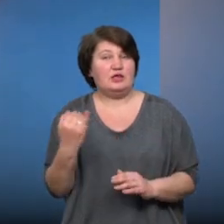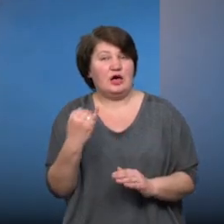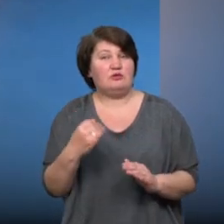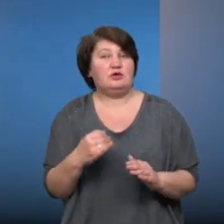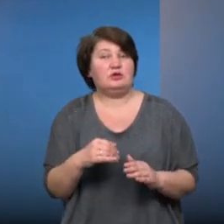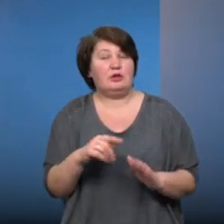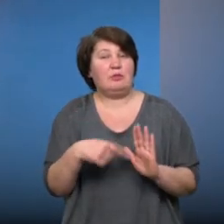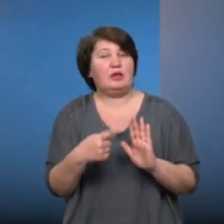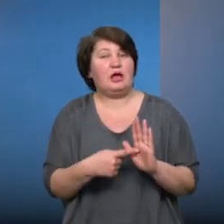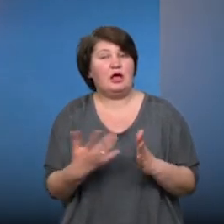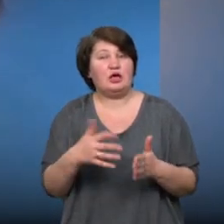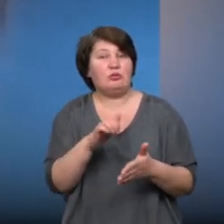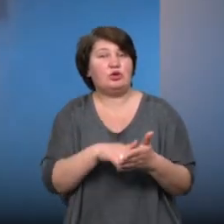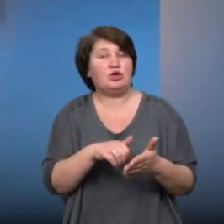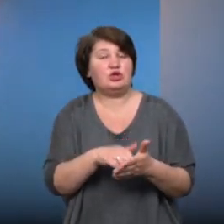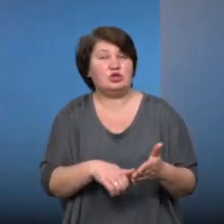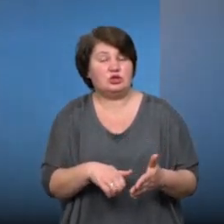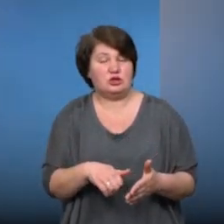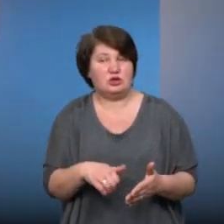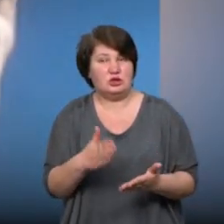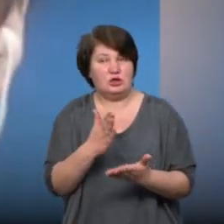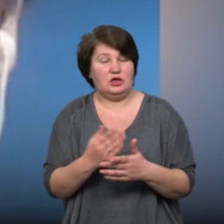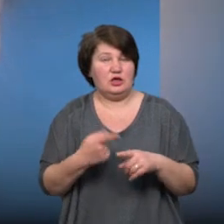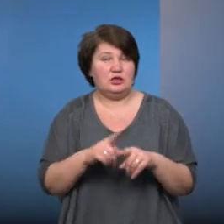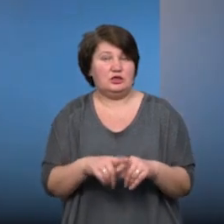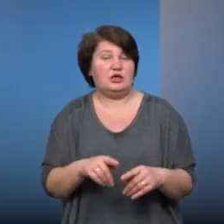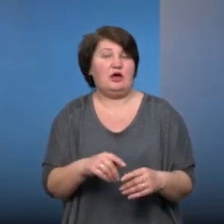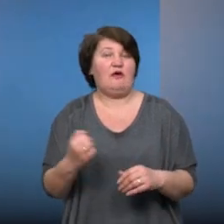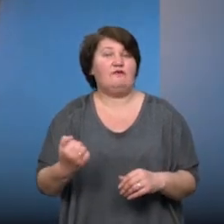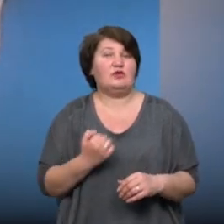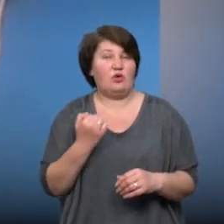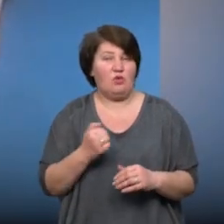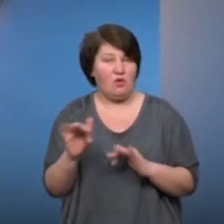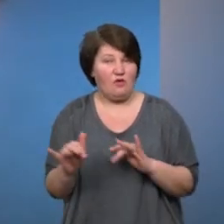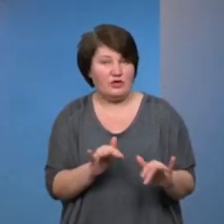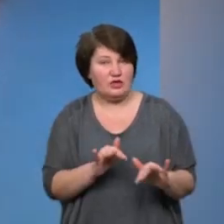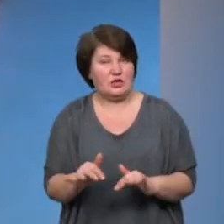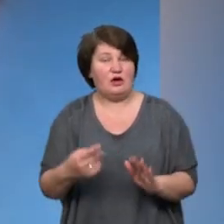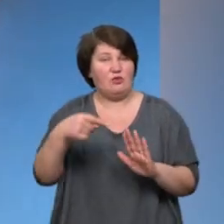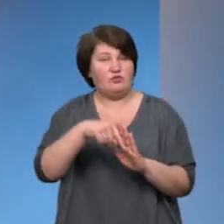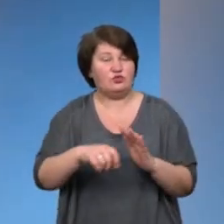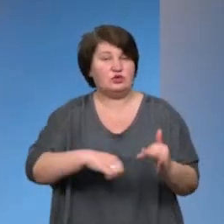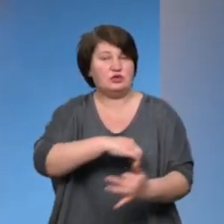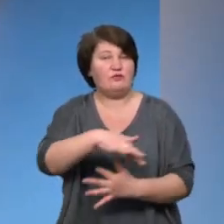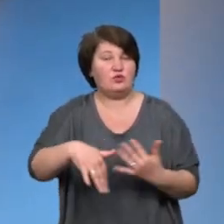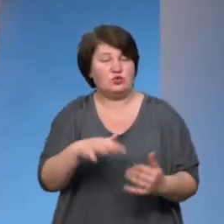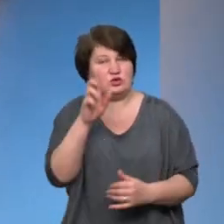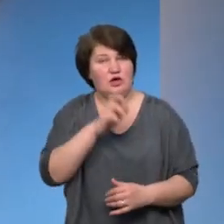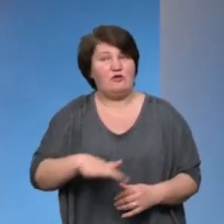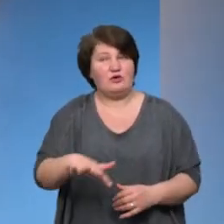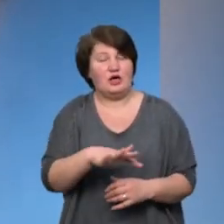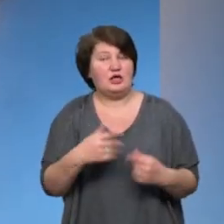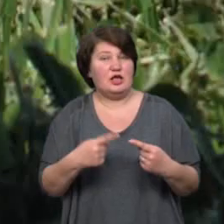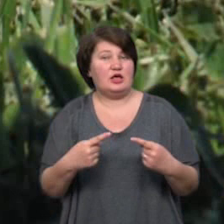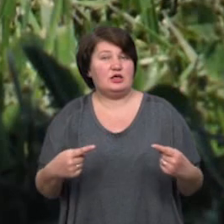бути таких термінувань. То це військові дії або якісь внутрішні заворушення в країнах різних, які